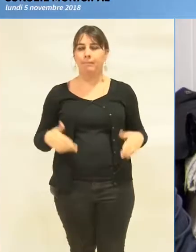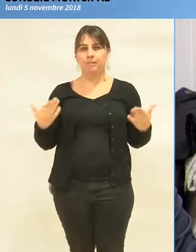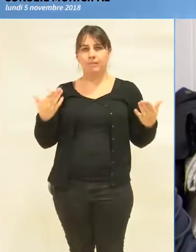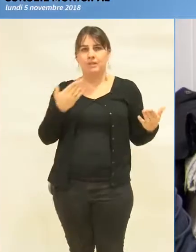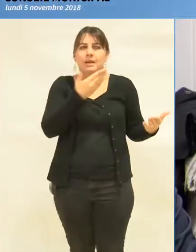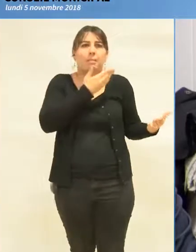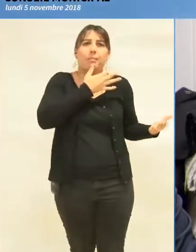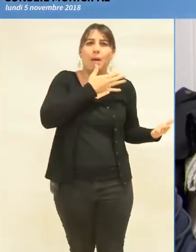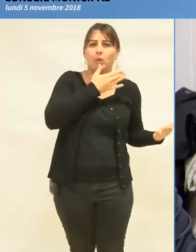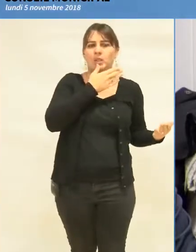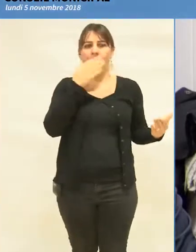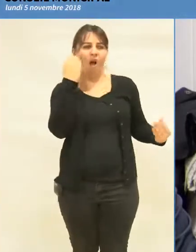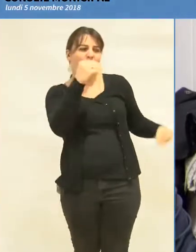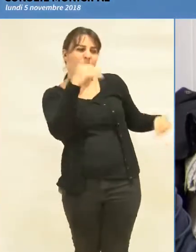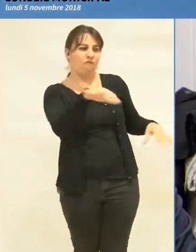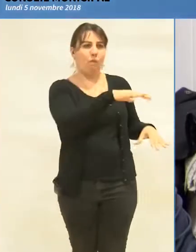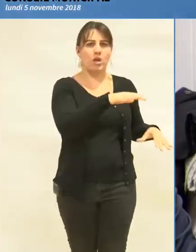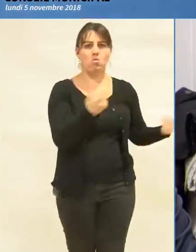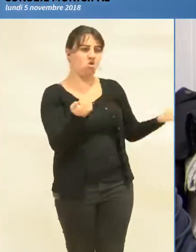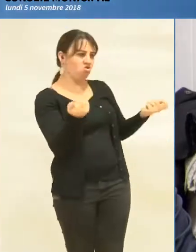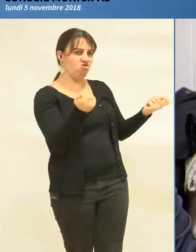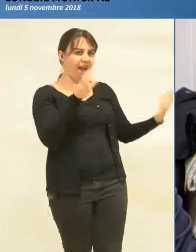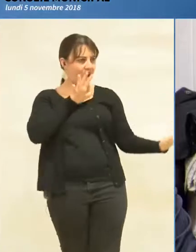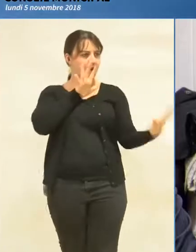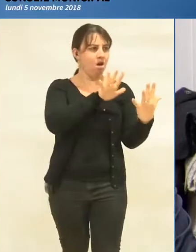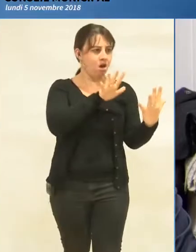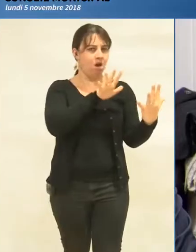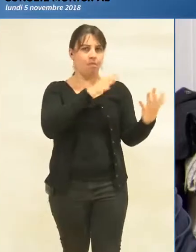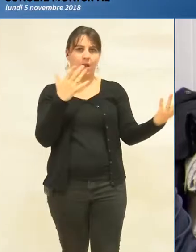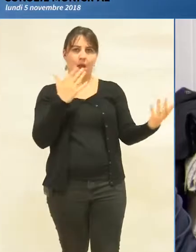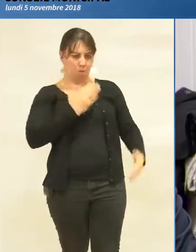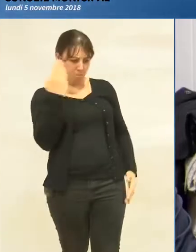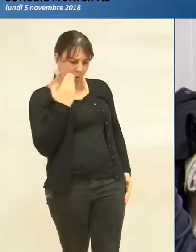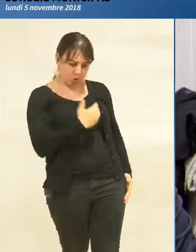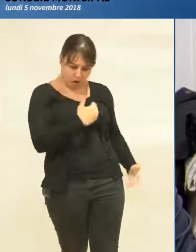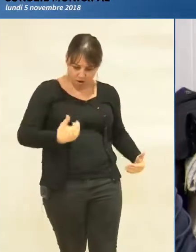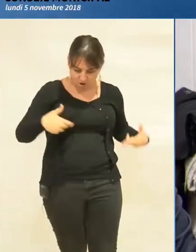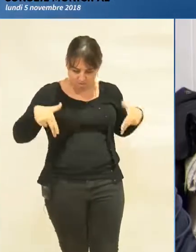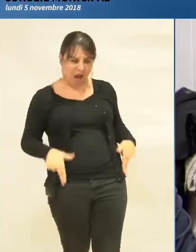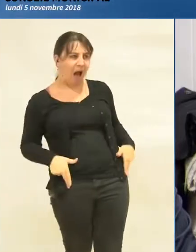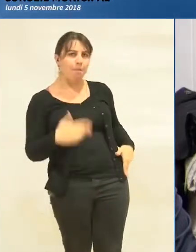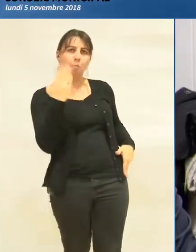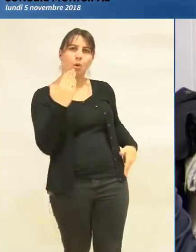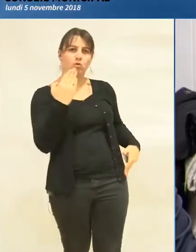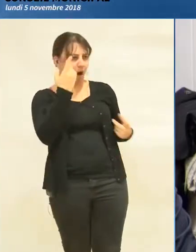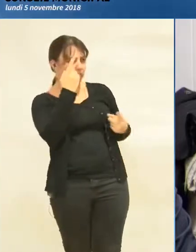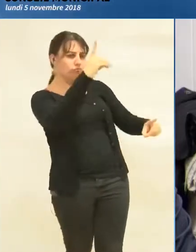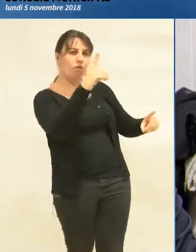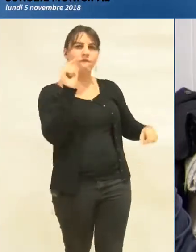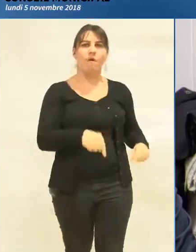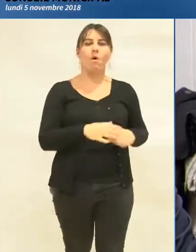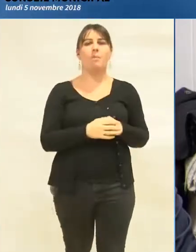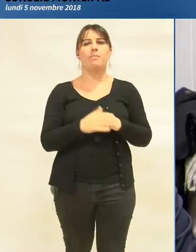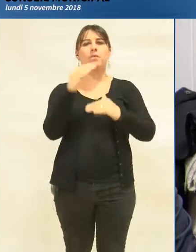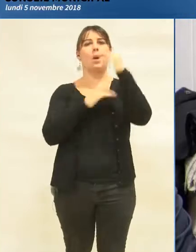face à des voyous sans avoir des gens en face qui sont armés. En soi, un plan de